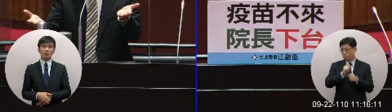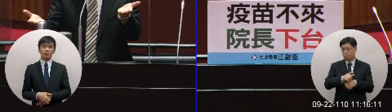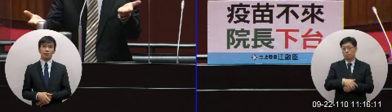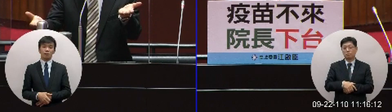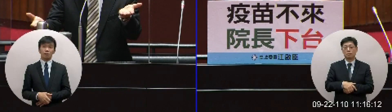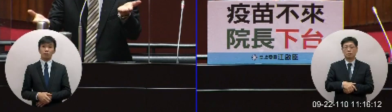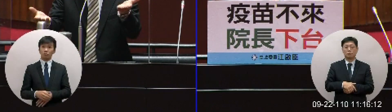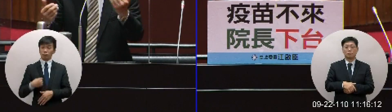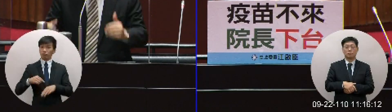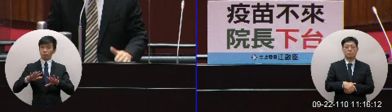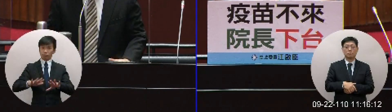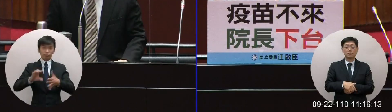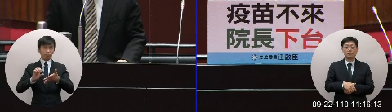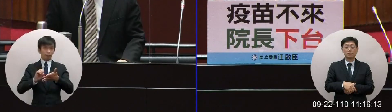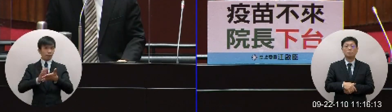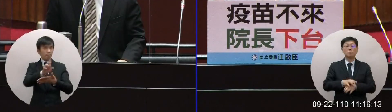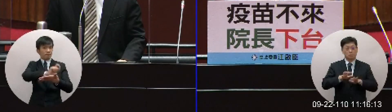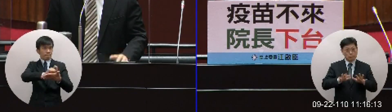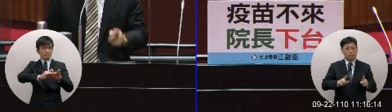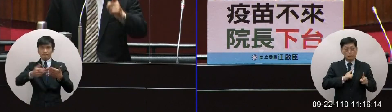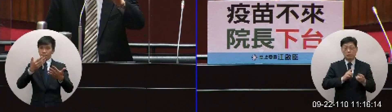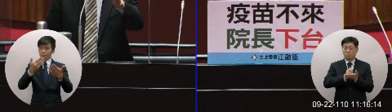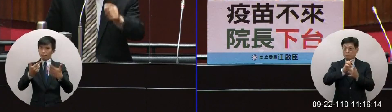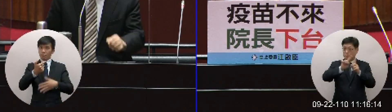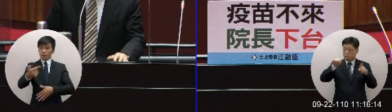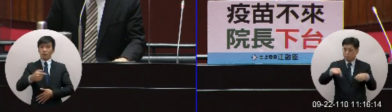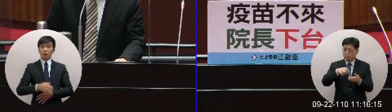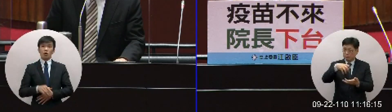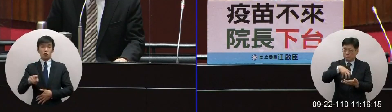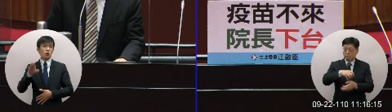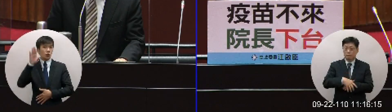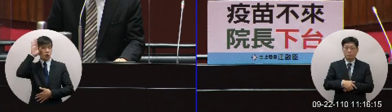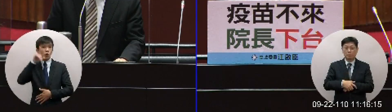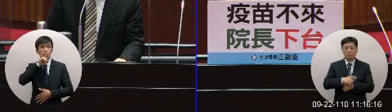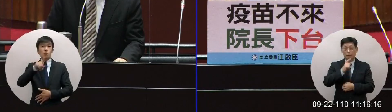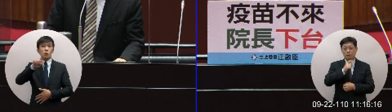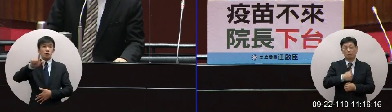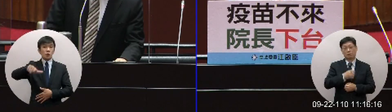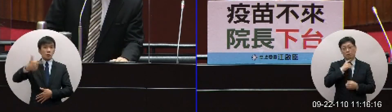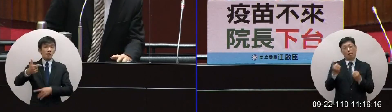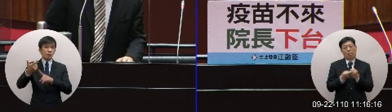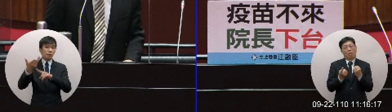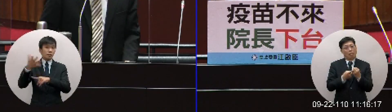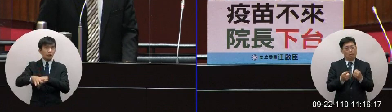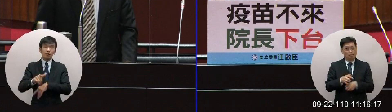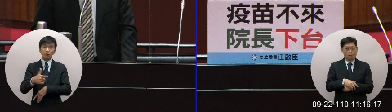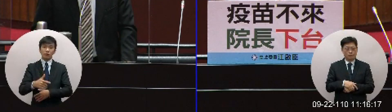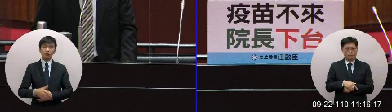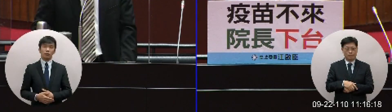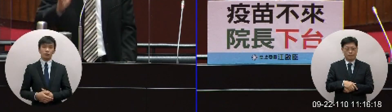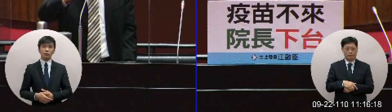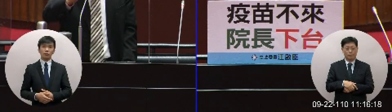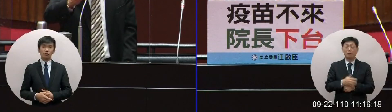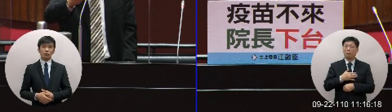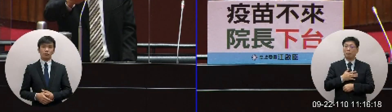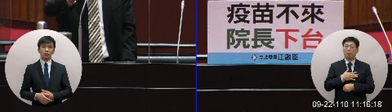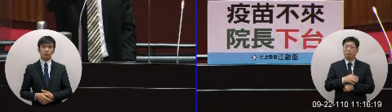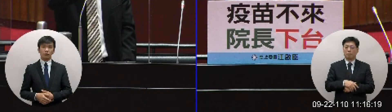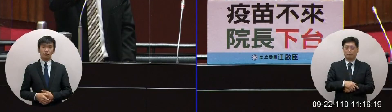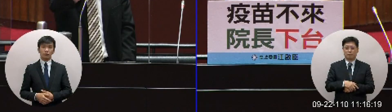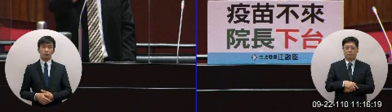我跟你講我今天的報告清清楚楚你今天的報告你說什麼一千六百條人民是在打棒球啦知道嗎